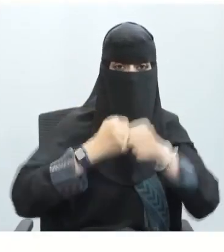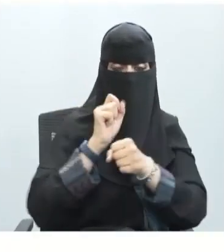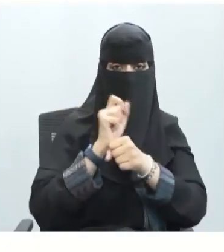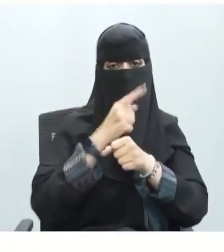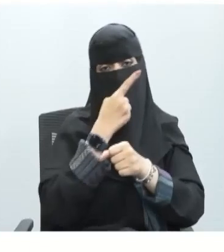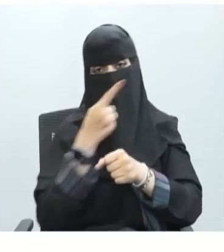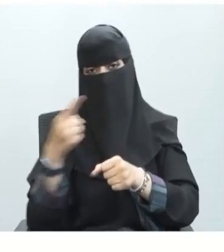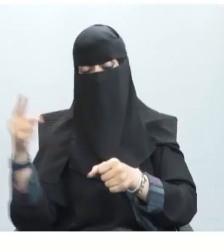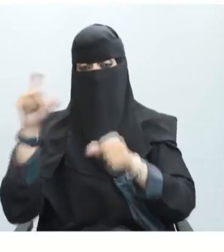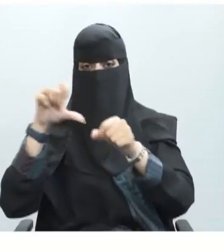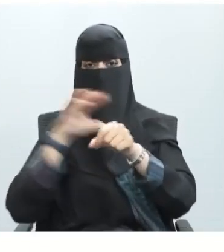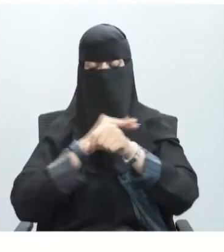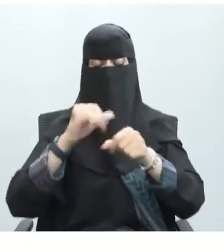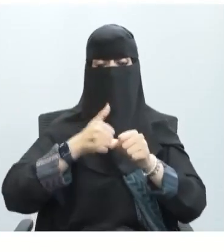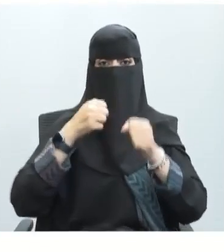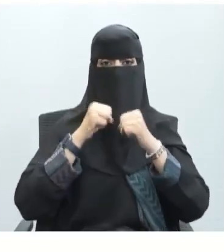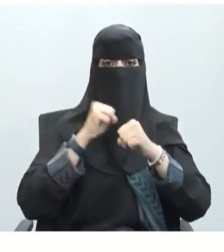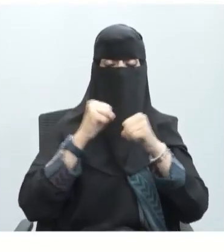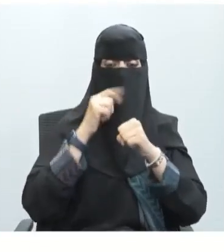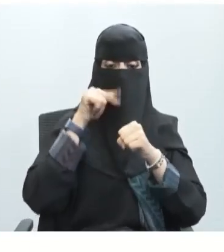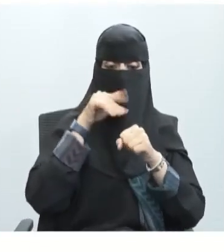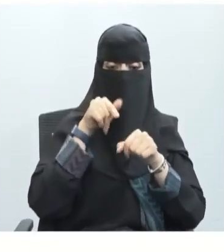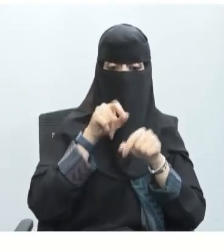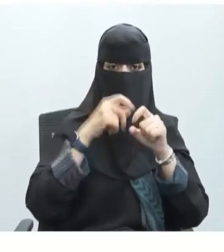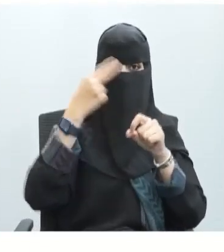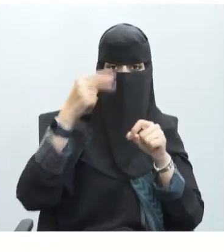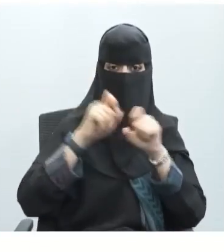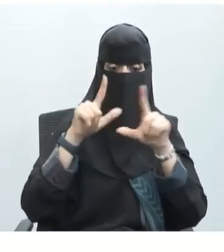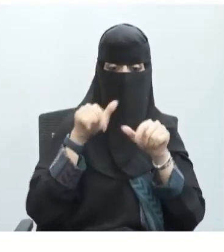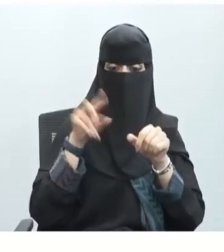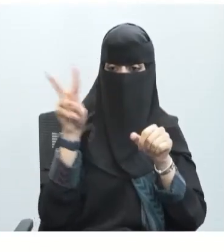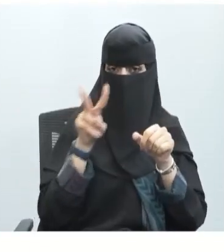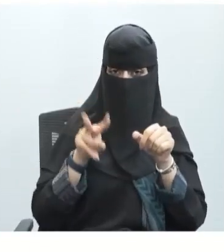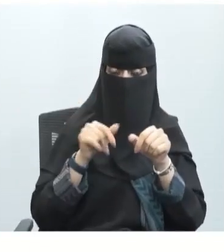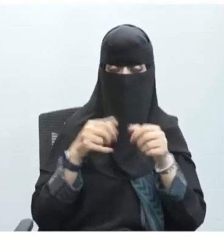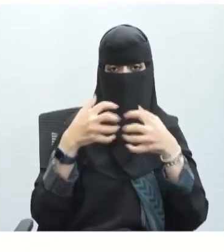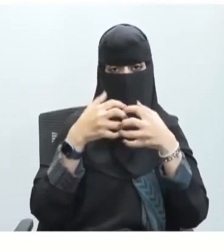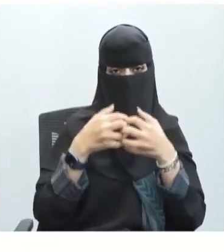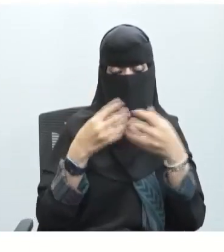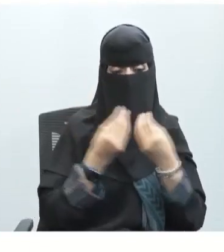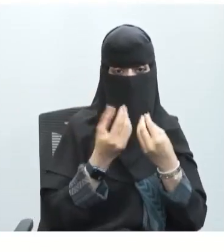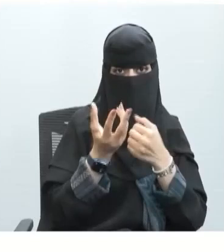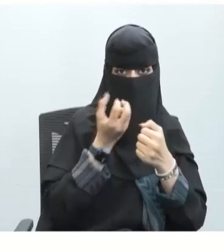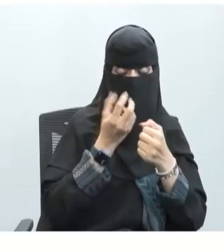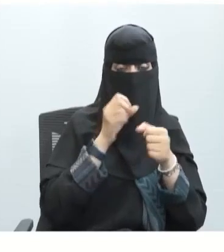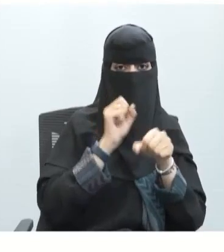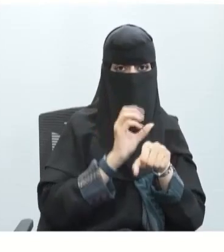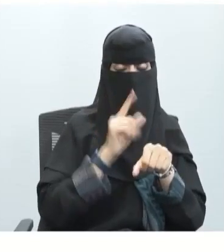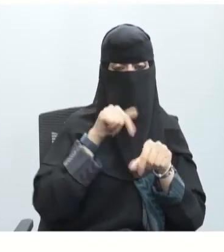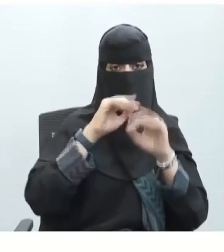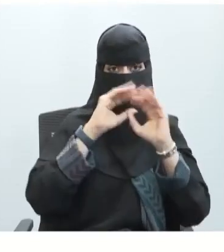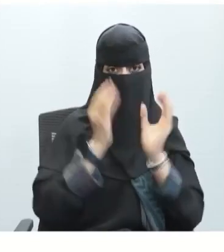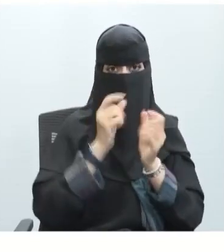طول الليف العضلي ومثل ما يذكر لنا هنا الرسم يتحد استيل الكولين مع المستقبلات العصبية في العضلات